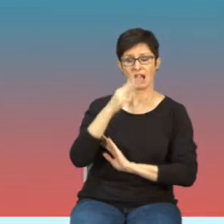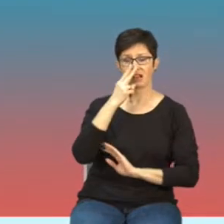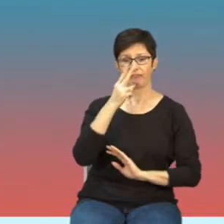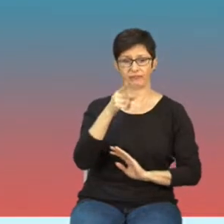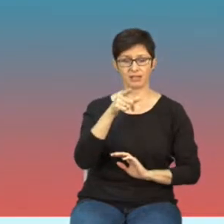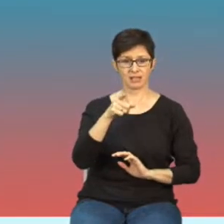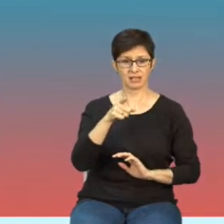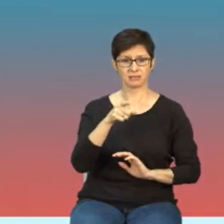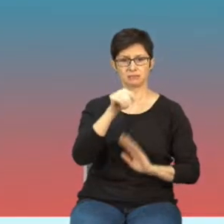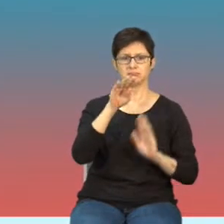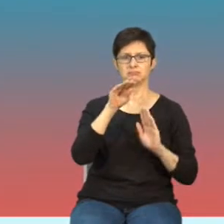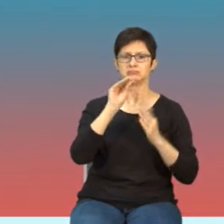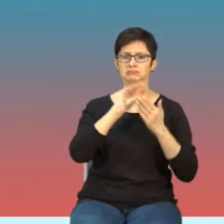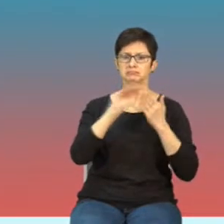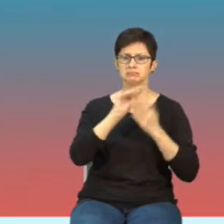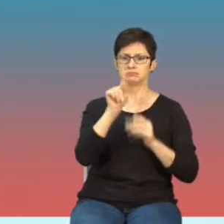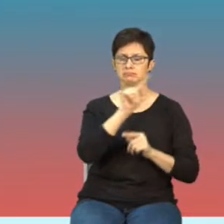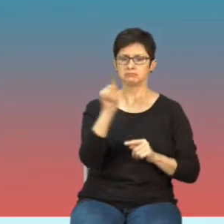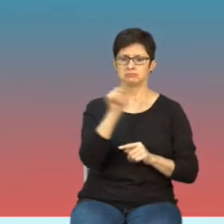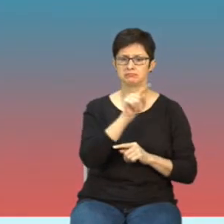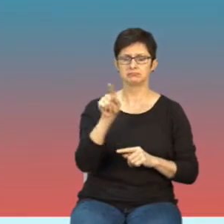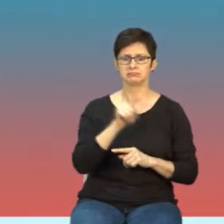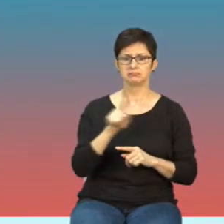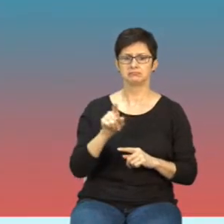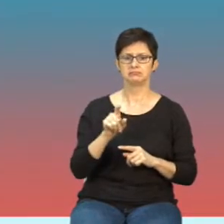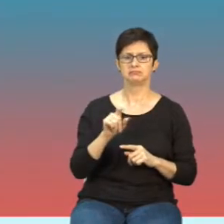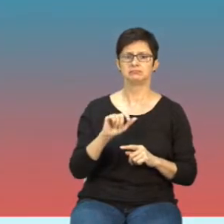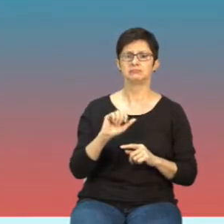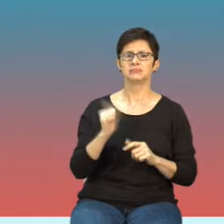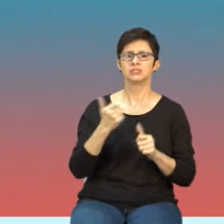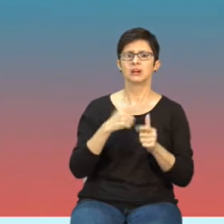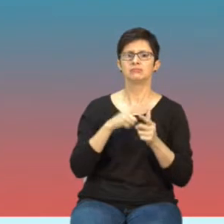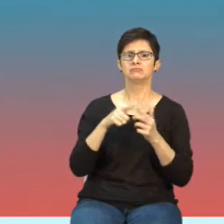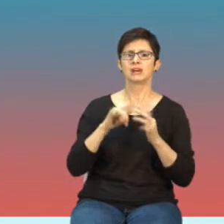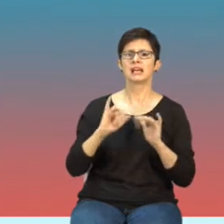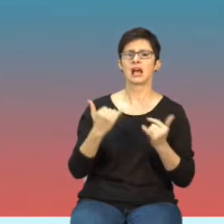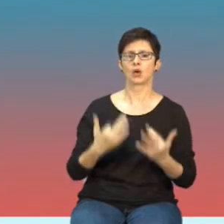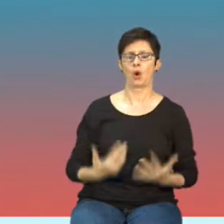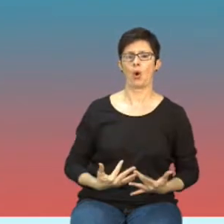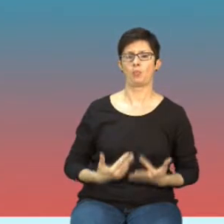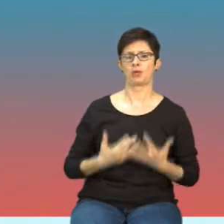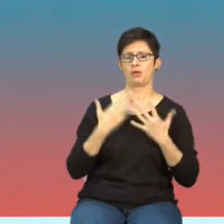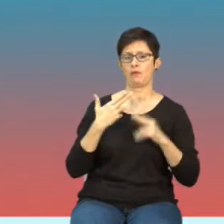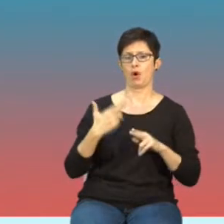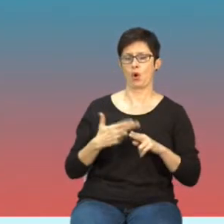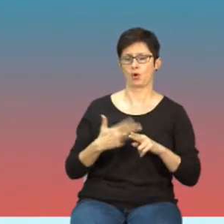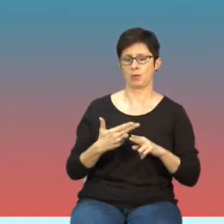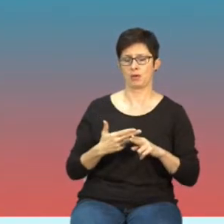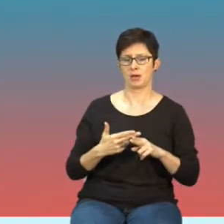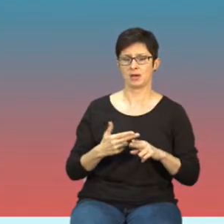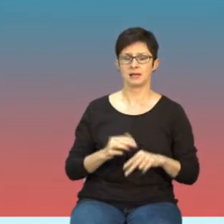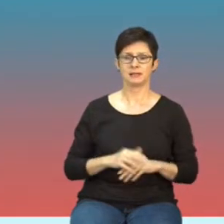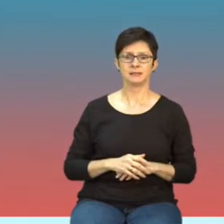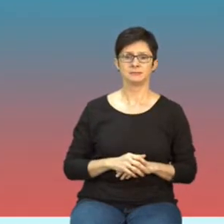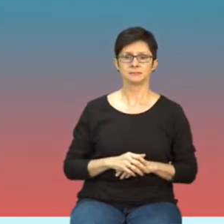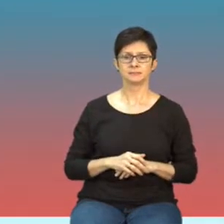przedstawił całe spektrum tych objawów, zarówno subiektywnych, jak i obiektywnych,